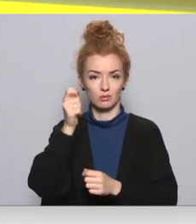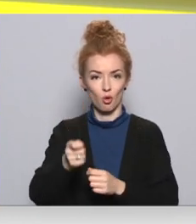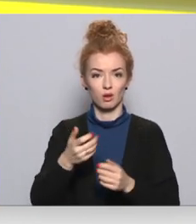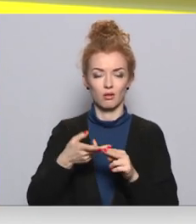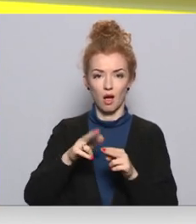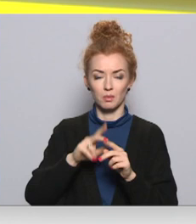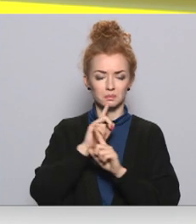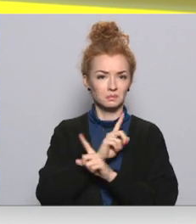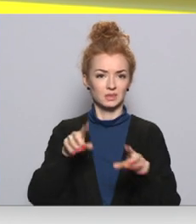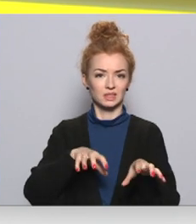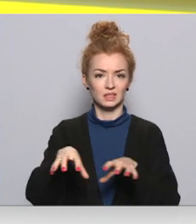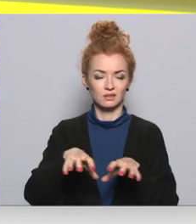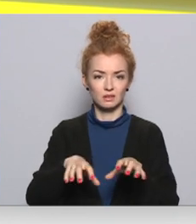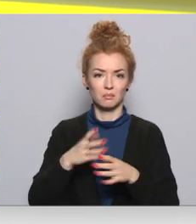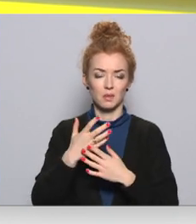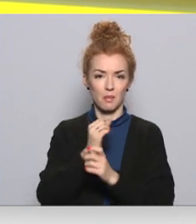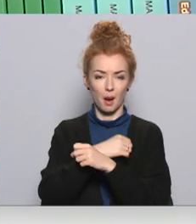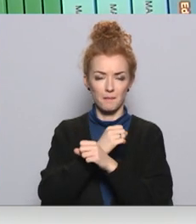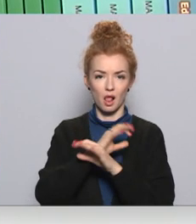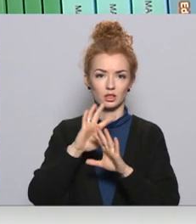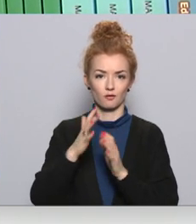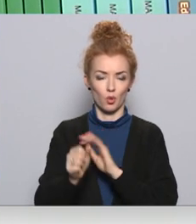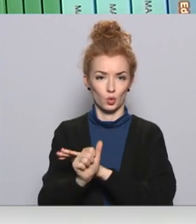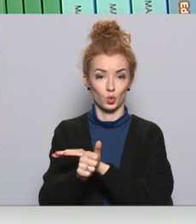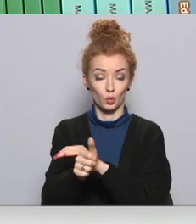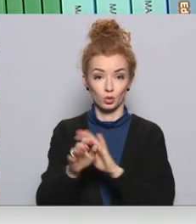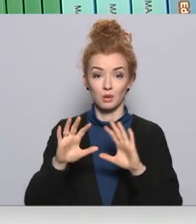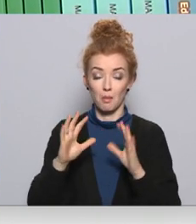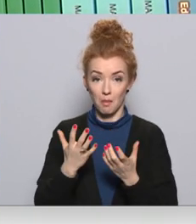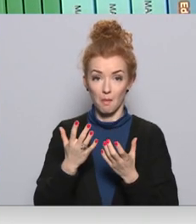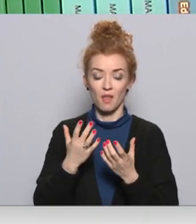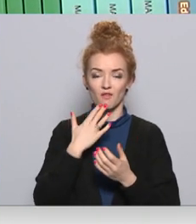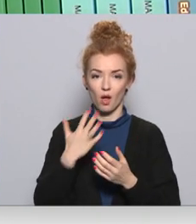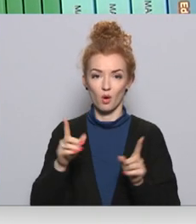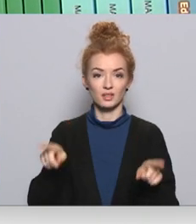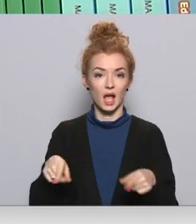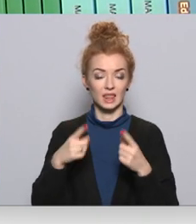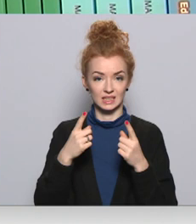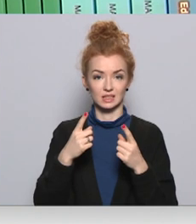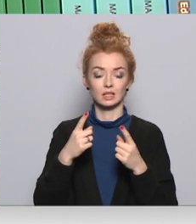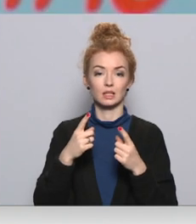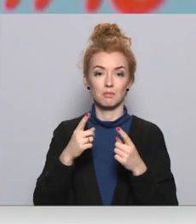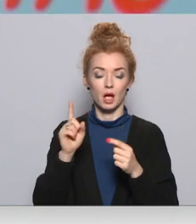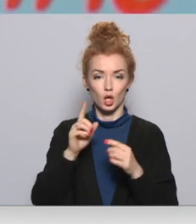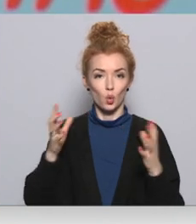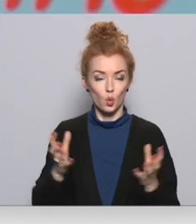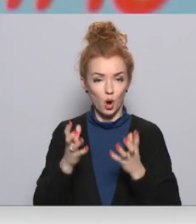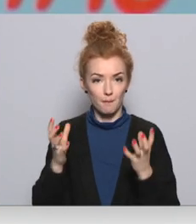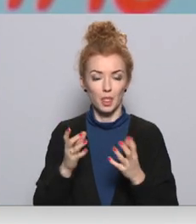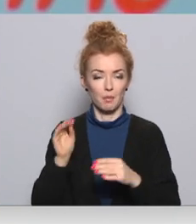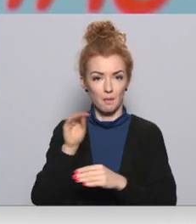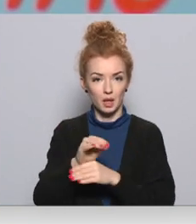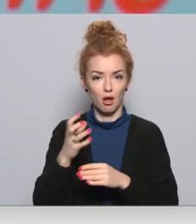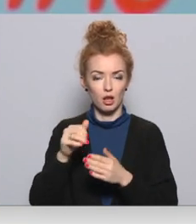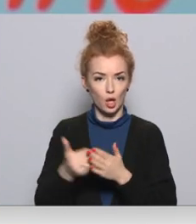tādus eksotiskus dzīvniekus kā kamielis vai bruņa rupucis. Taču valodas attīstība nav notikusi nejauši. Tā ir kopta papildināta ar